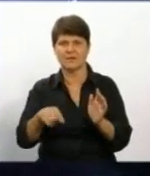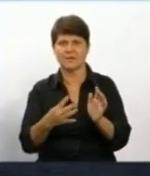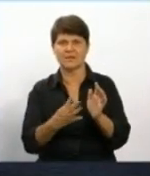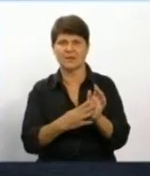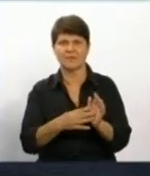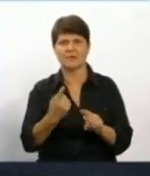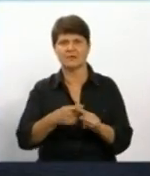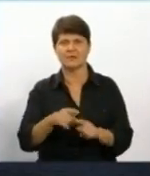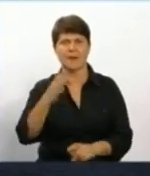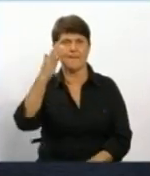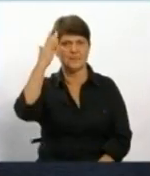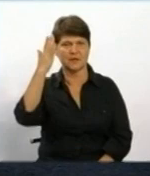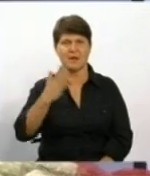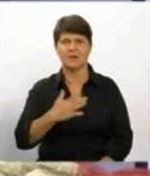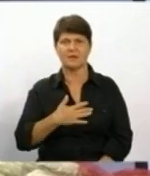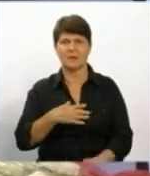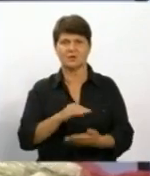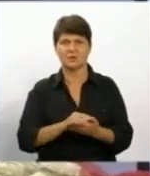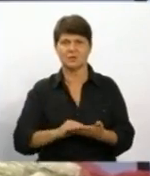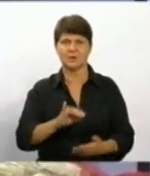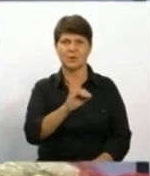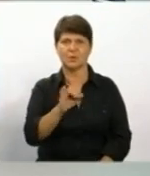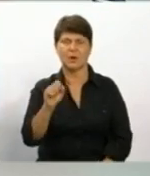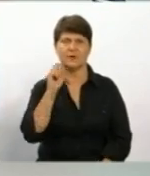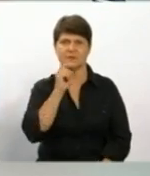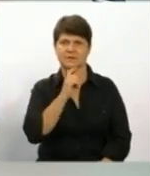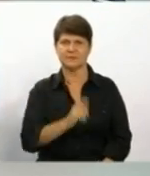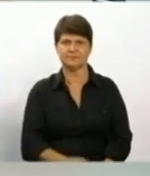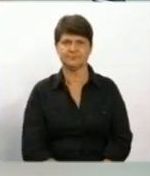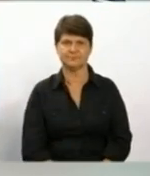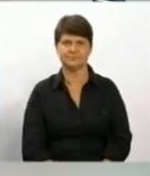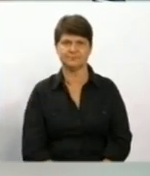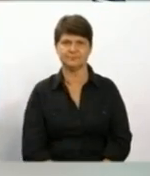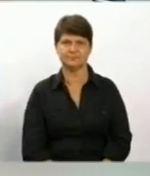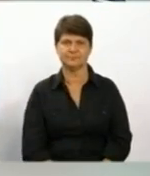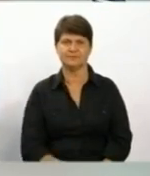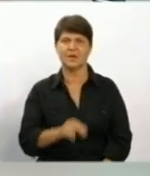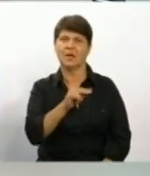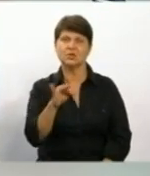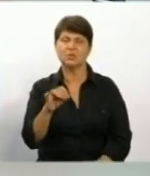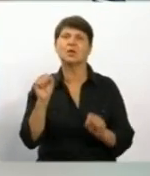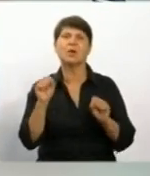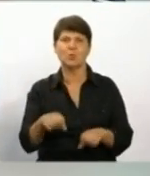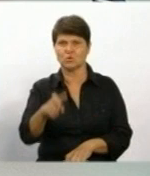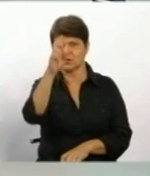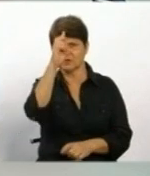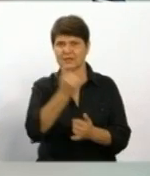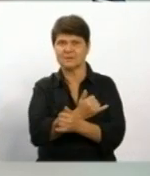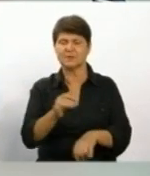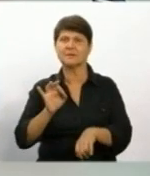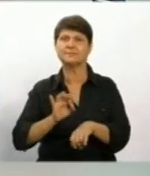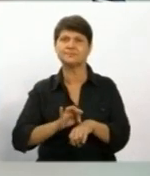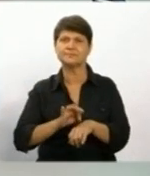мрія. Наталя Колодій, Ігор Самчук, новини на Суспільному, Вінниця. Чи може держава забезпечувати хворих на